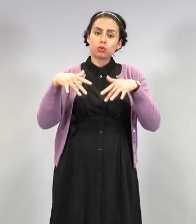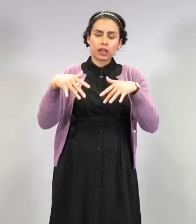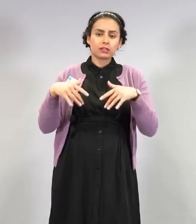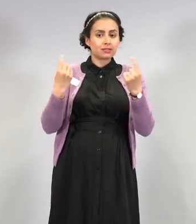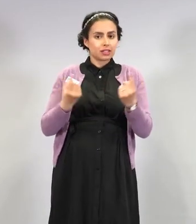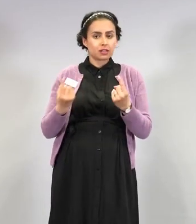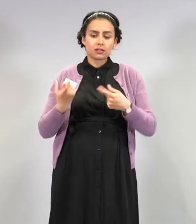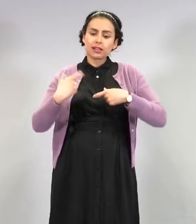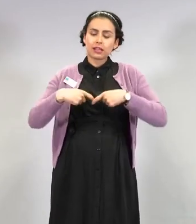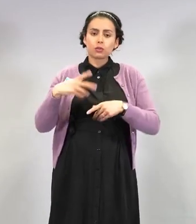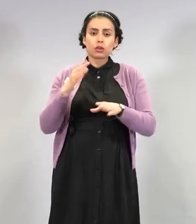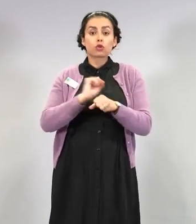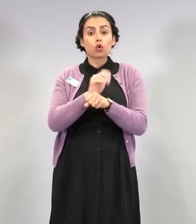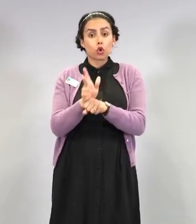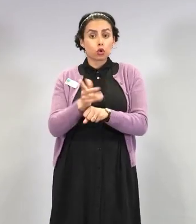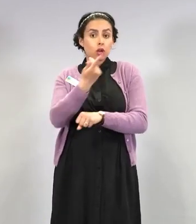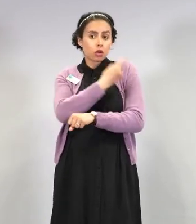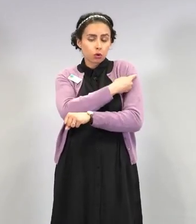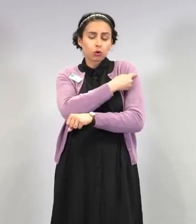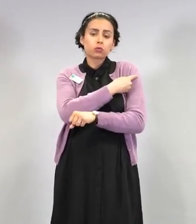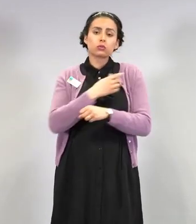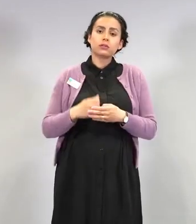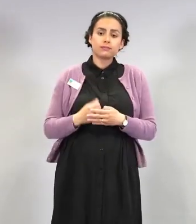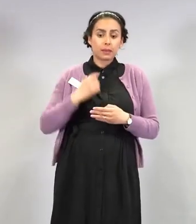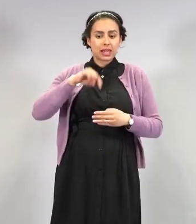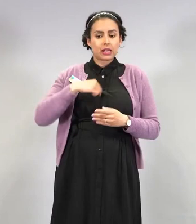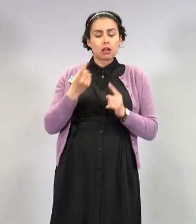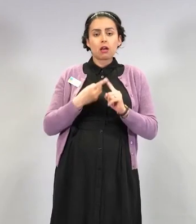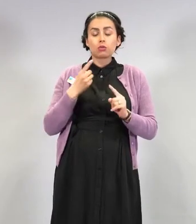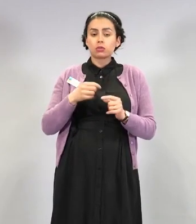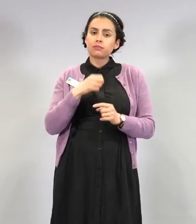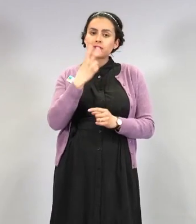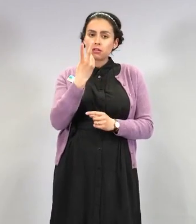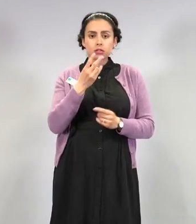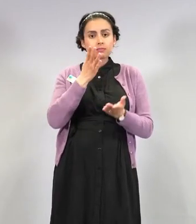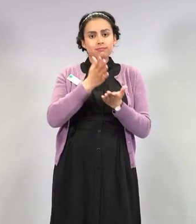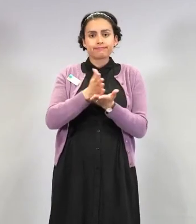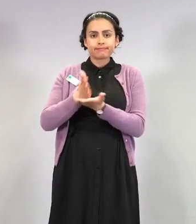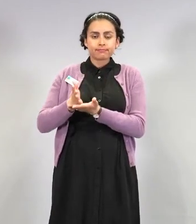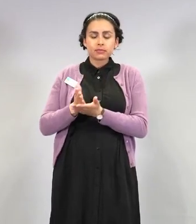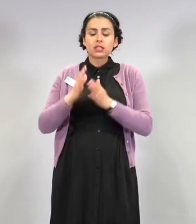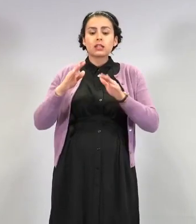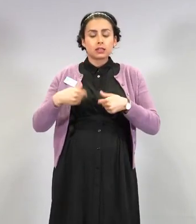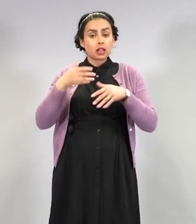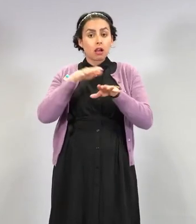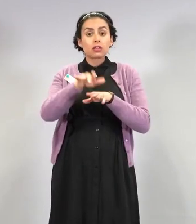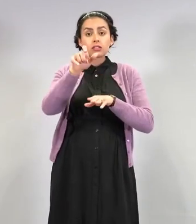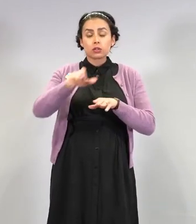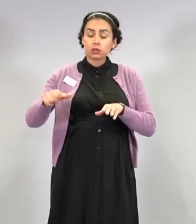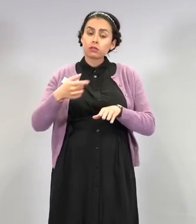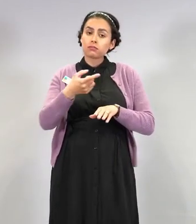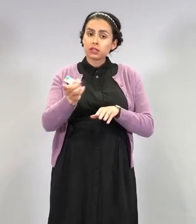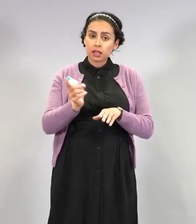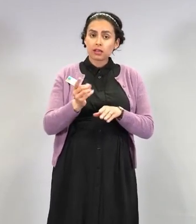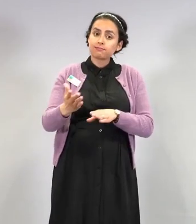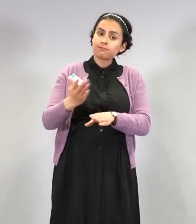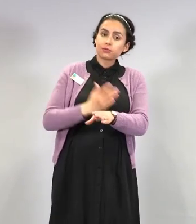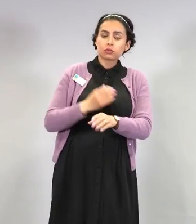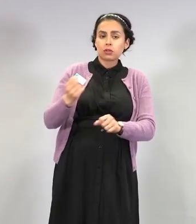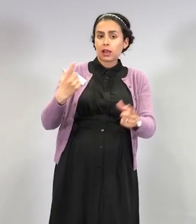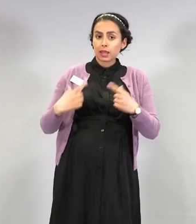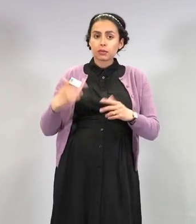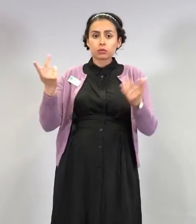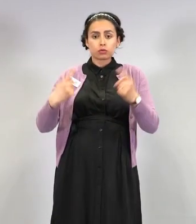koronarokotuksista. Meillä on tässä aluksi kaksi esitystä, jonka jälkeen asiantuntijamme vastaavat teidän katsojien ennalta